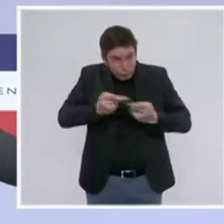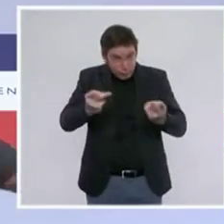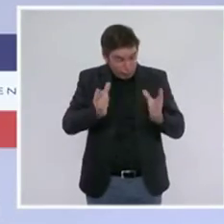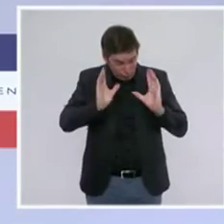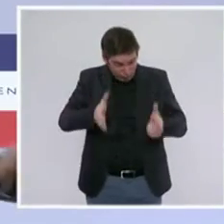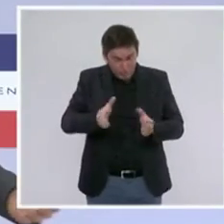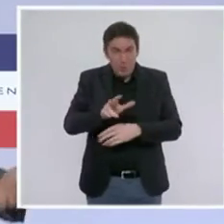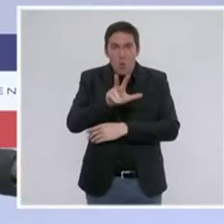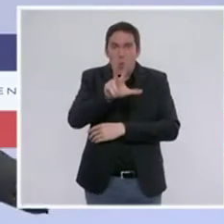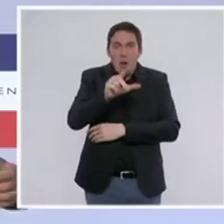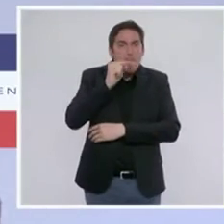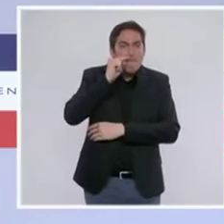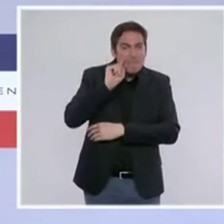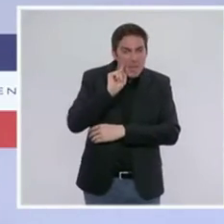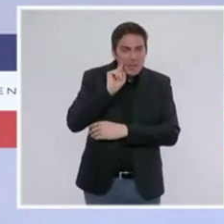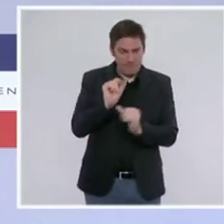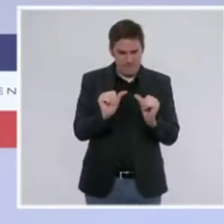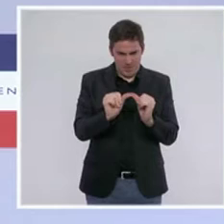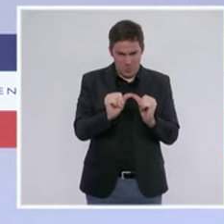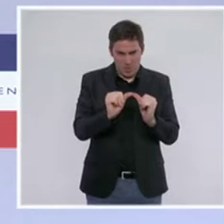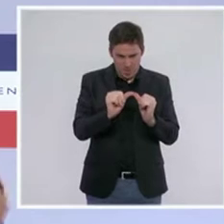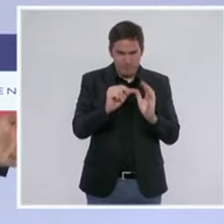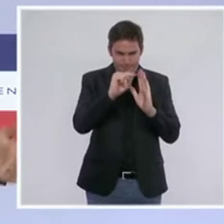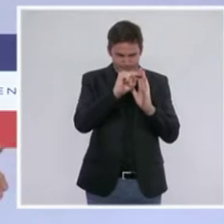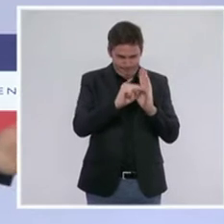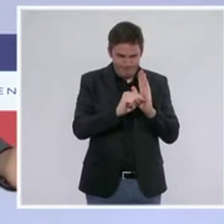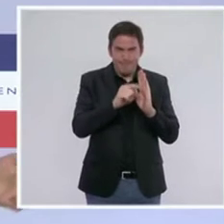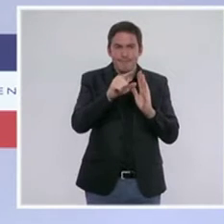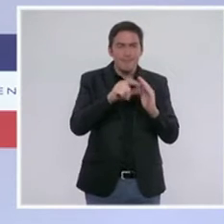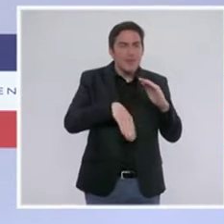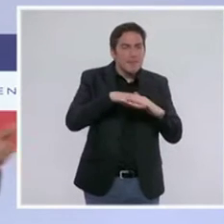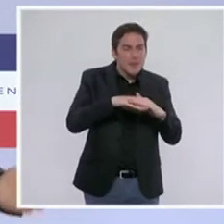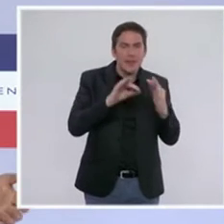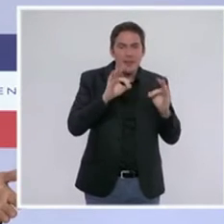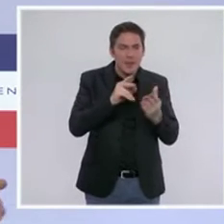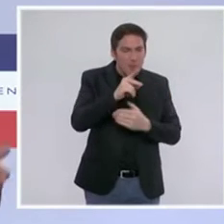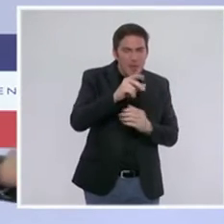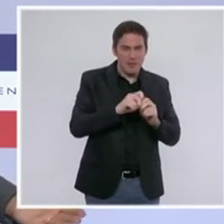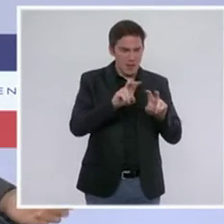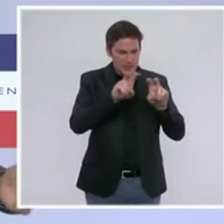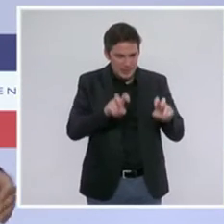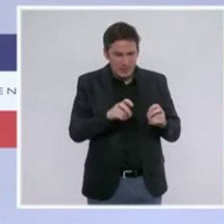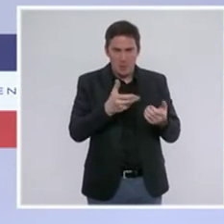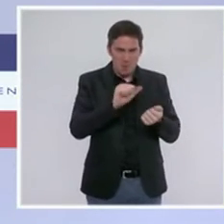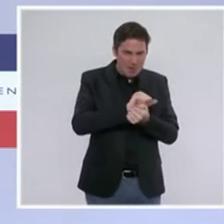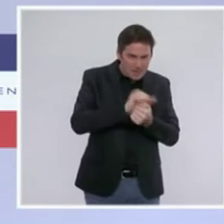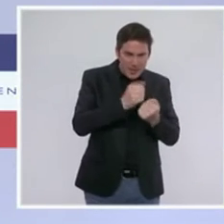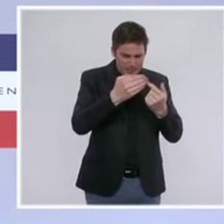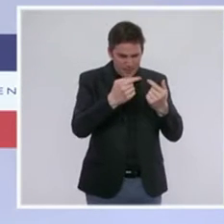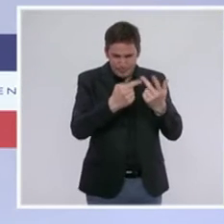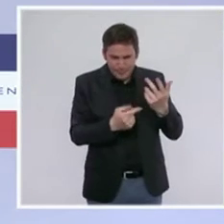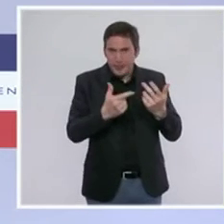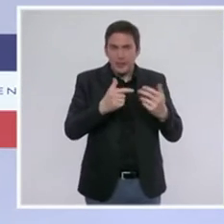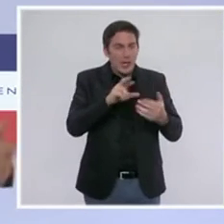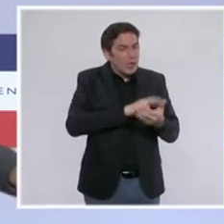Le 3 mai, il est prévu que les restrictions de déplacement, et donc effectivement l'attestation, l'interdiction des déplacements interrégionaux soient